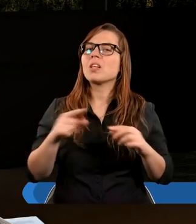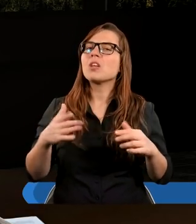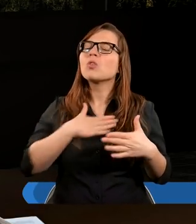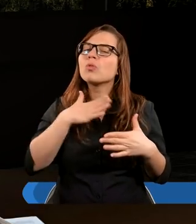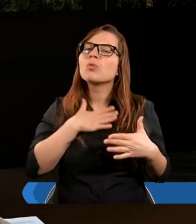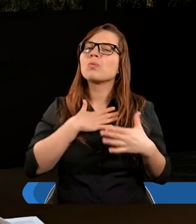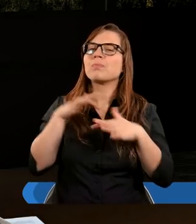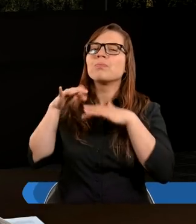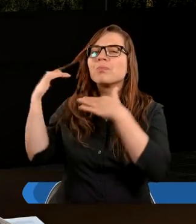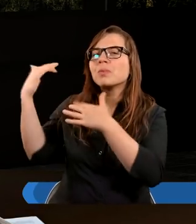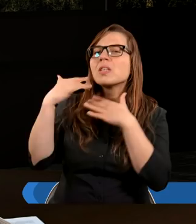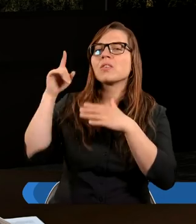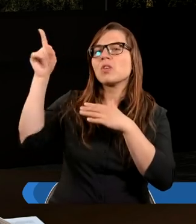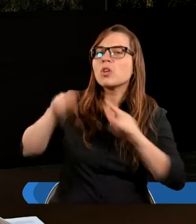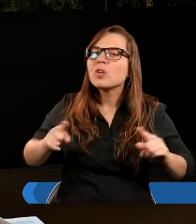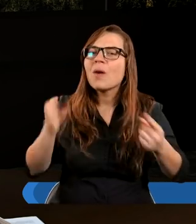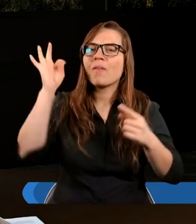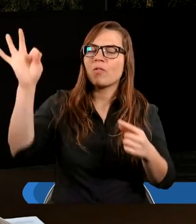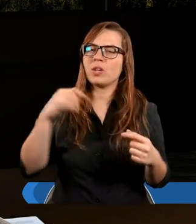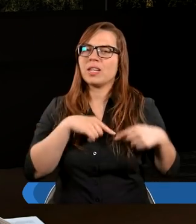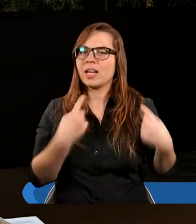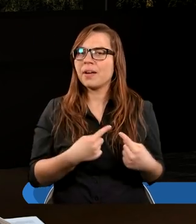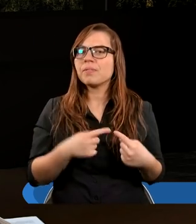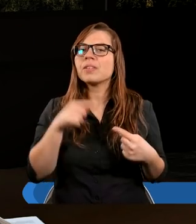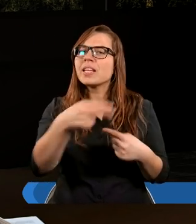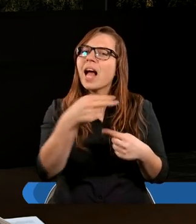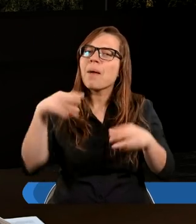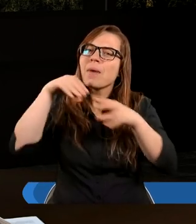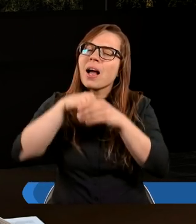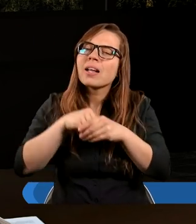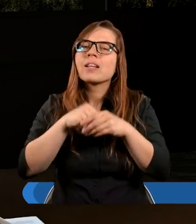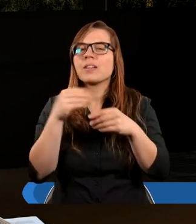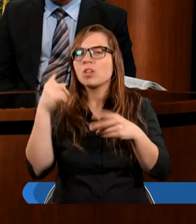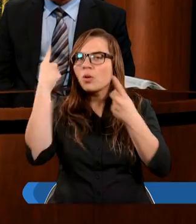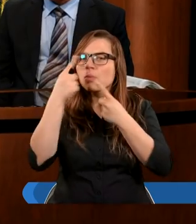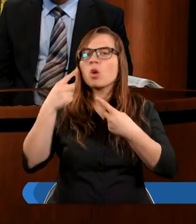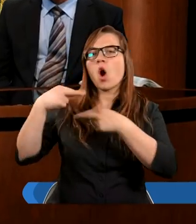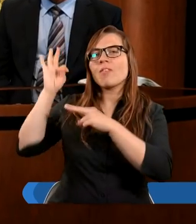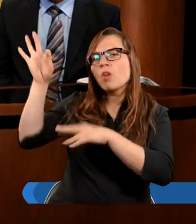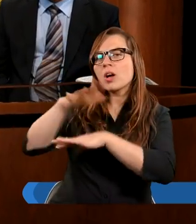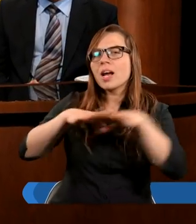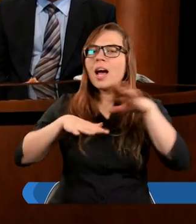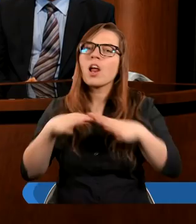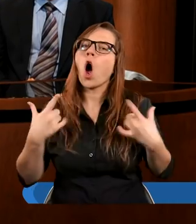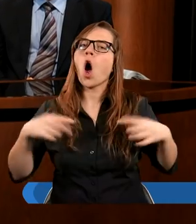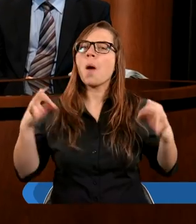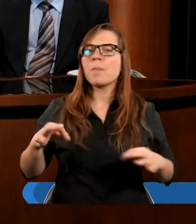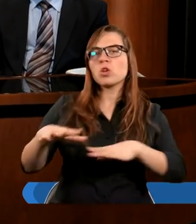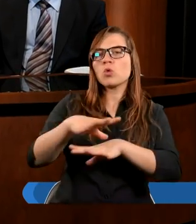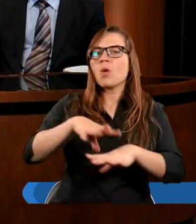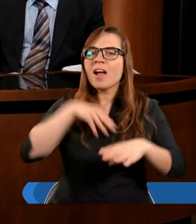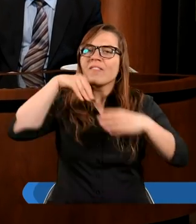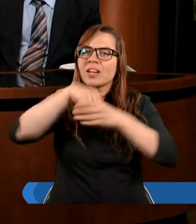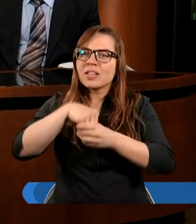szczególnie abyś Ty prowadził przez studium tego tematu. odejmy się w Twoje ręce i prosimy szczególnie o obecność Twojego Ducha